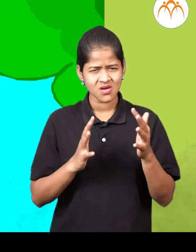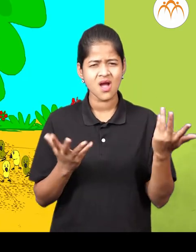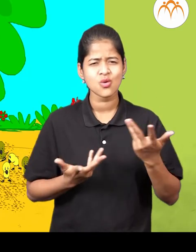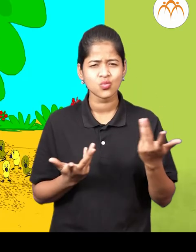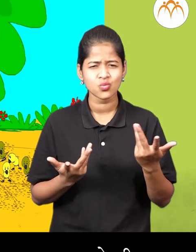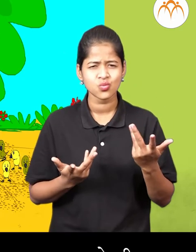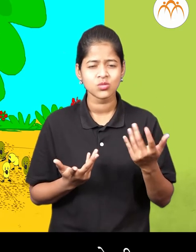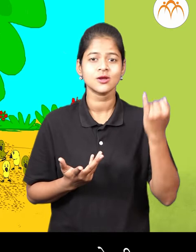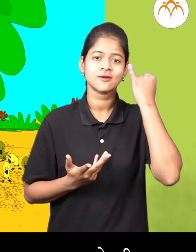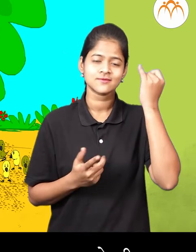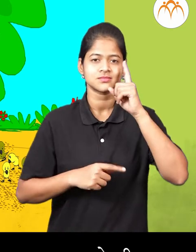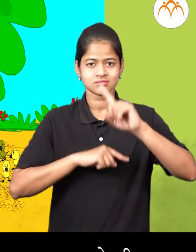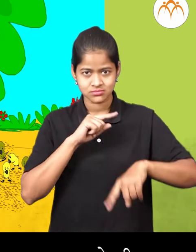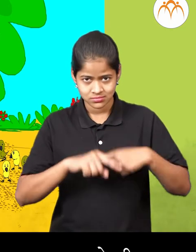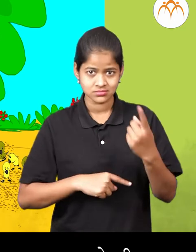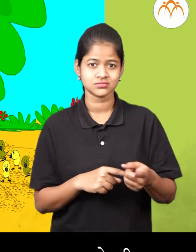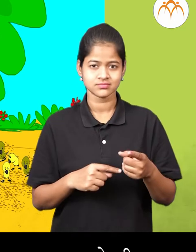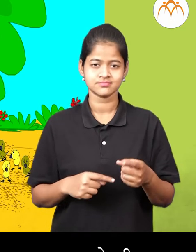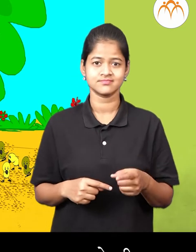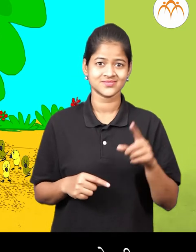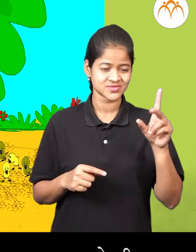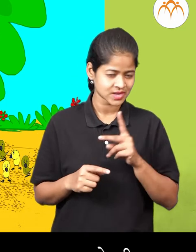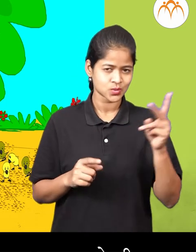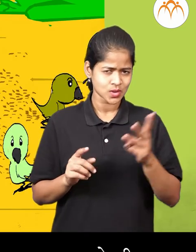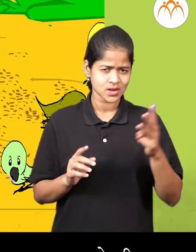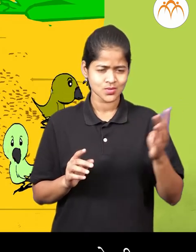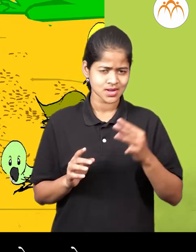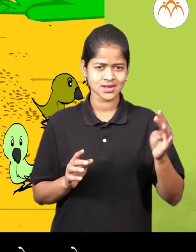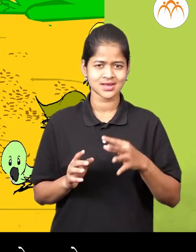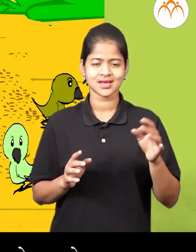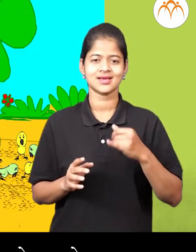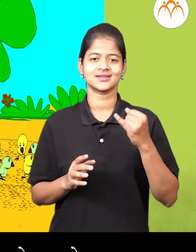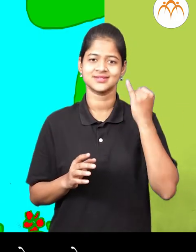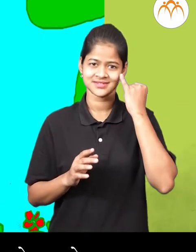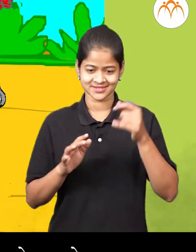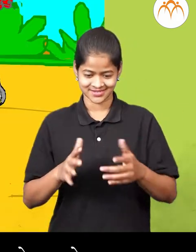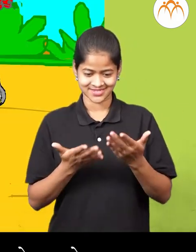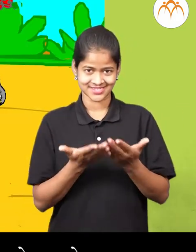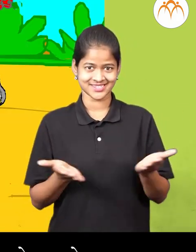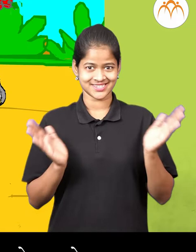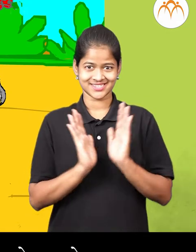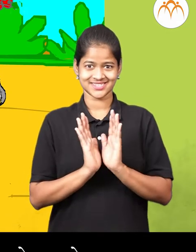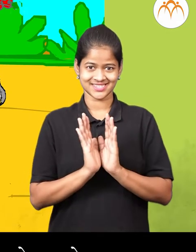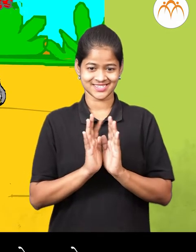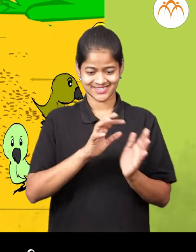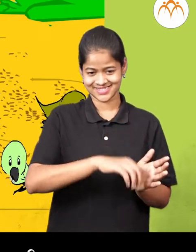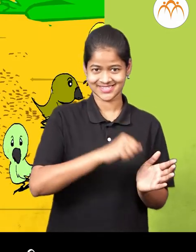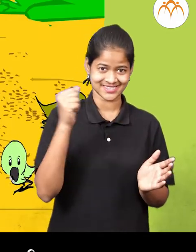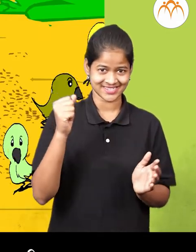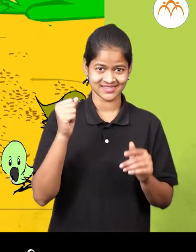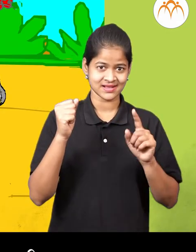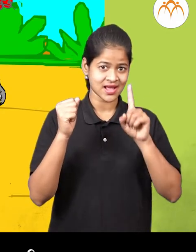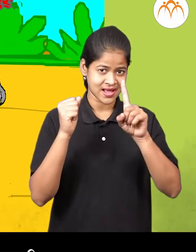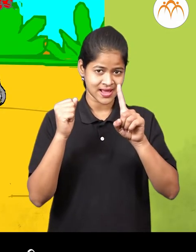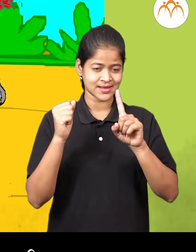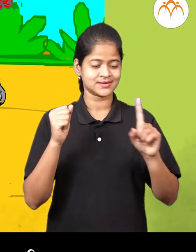काय केला दुसरे दिवशी सकाई पिल्लानना मोजायला सुरुवात किली त्यानि दहा पिल्लानना एका टोपली मधे टाकला अशा